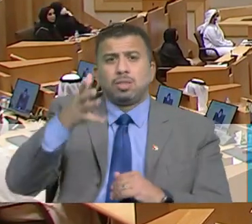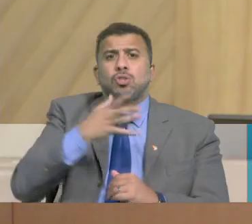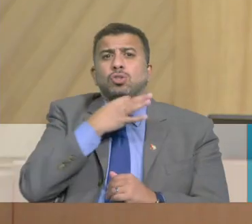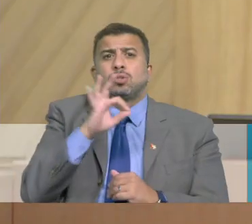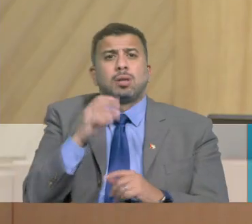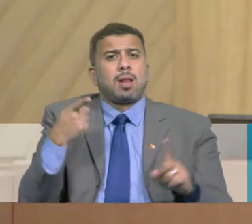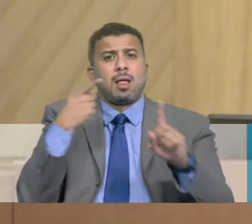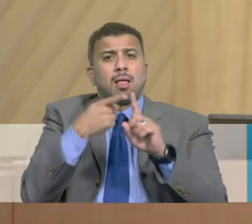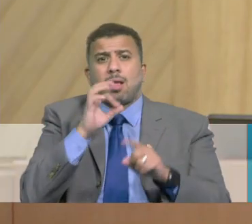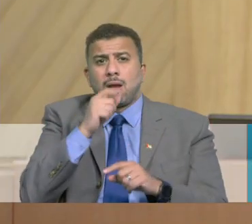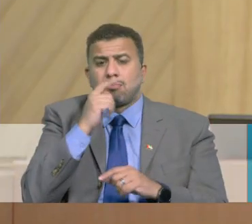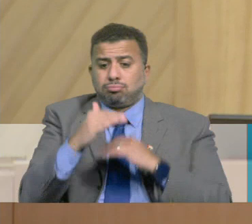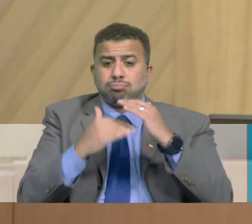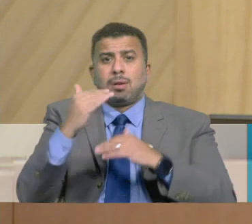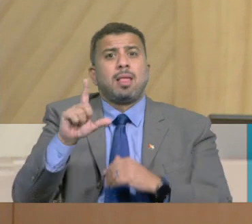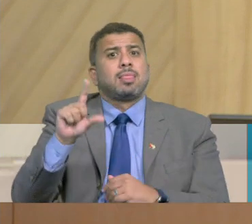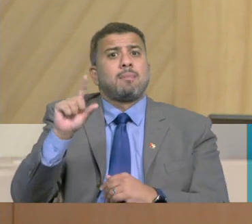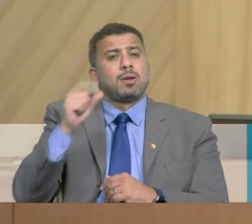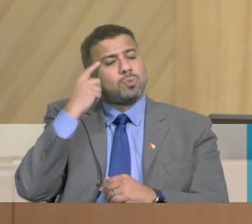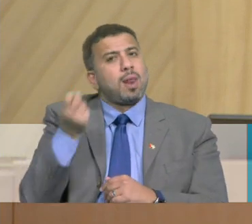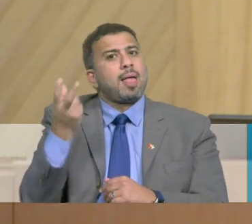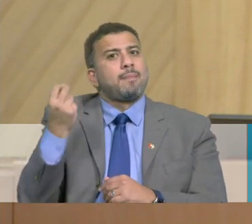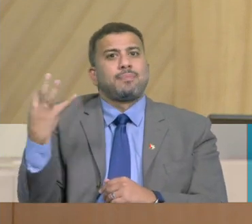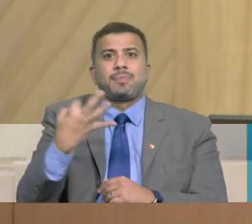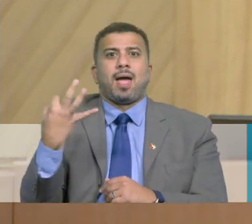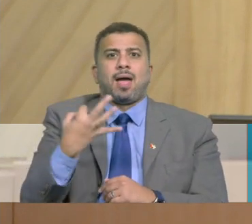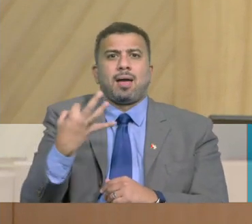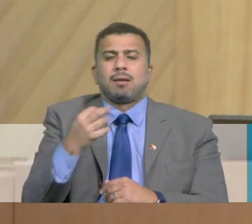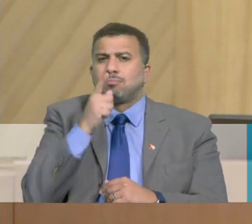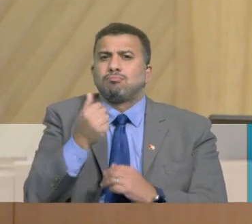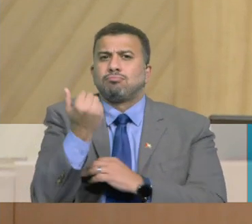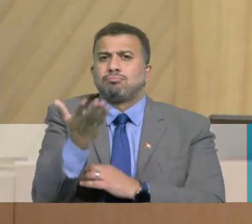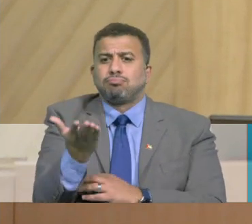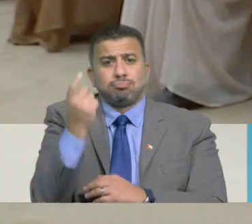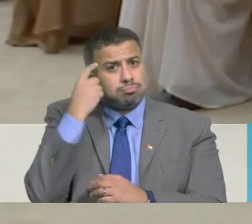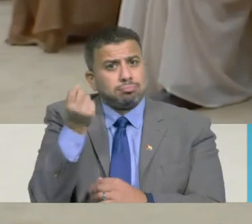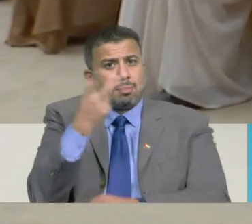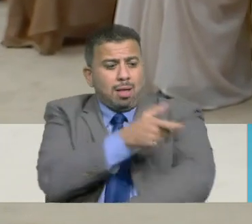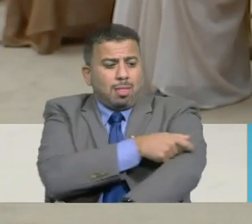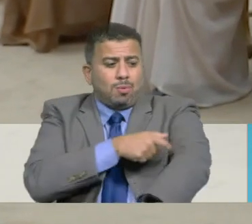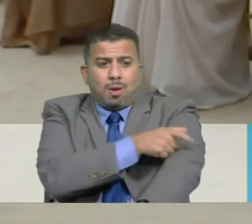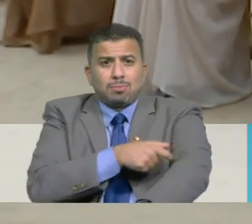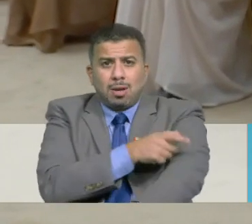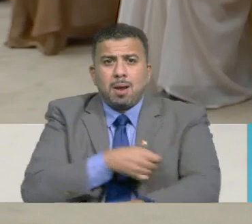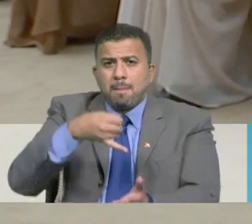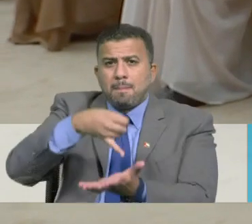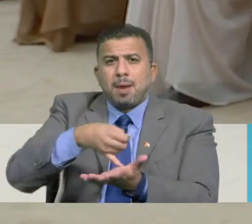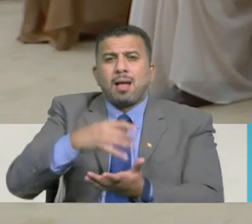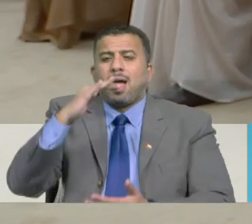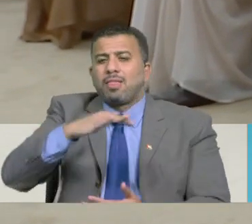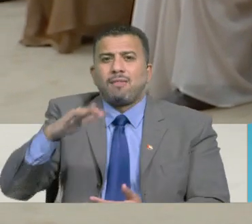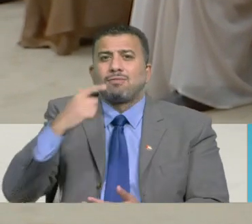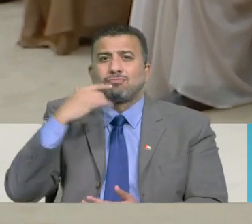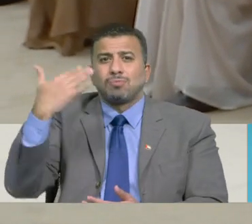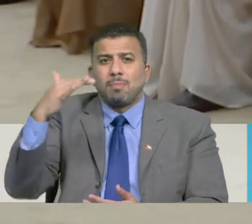أصولا بهم نحو التميز والإبداع هذا وتقدم الأعضاء بمقترح إنشاء مراكز للأطفال واليافعين